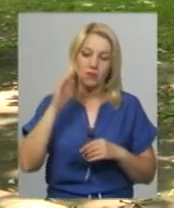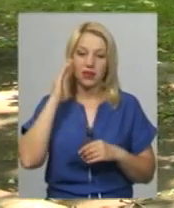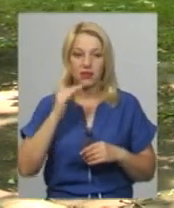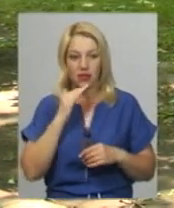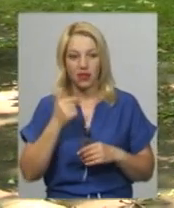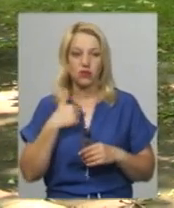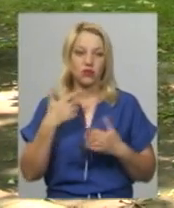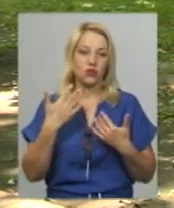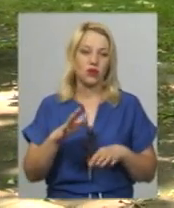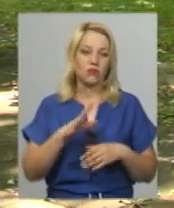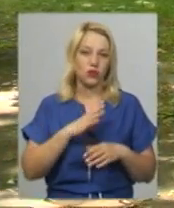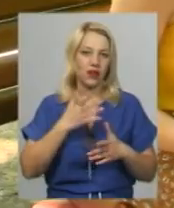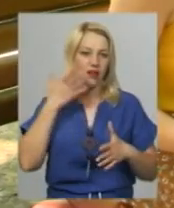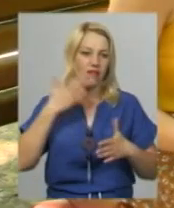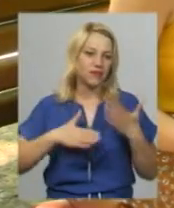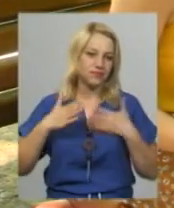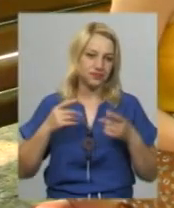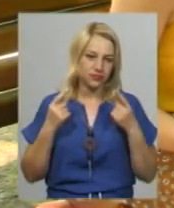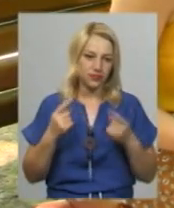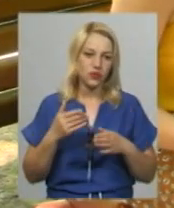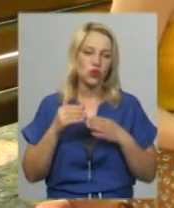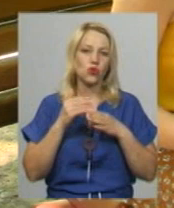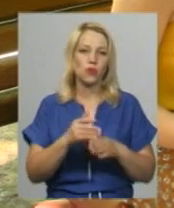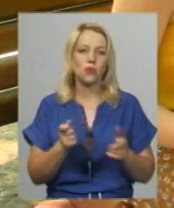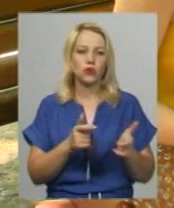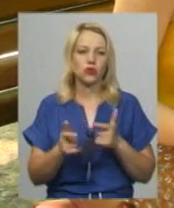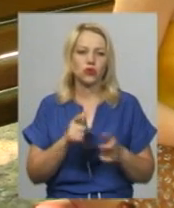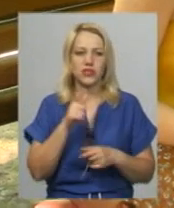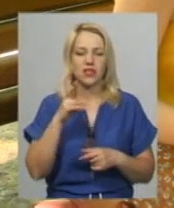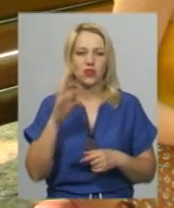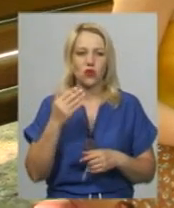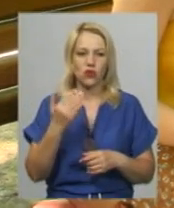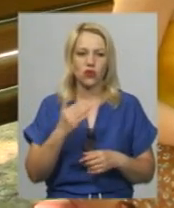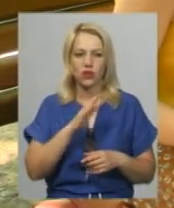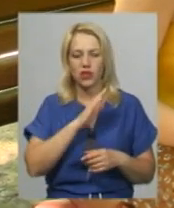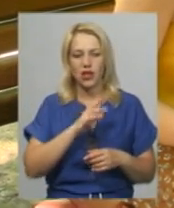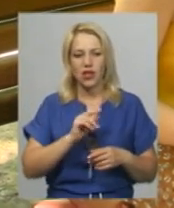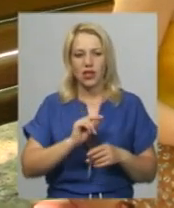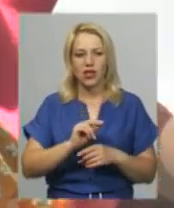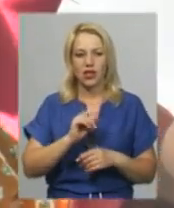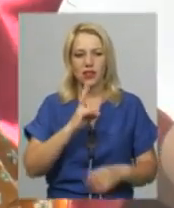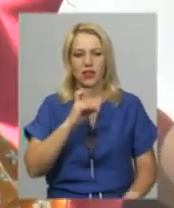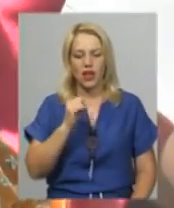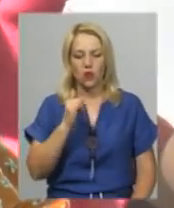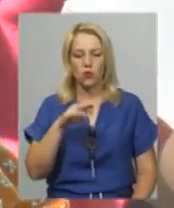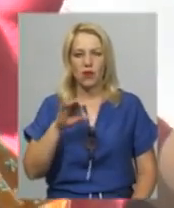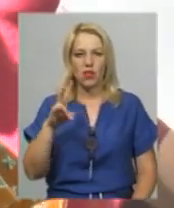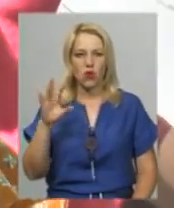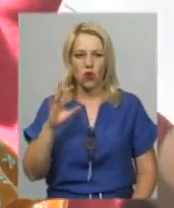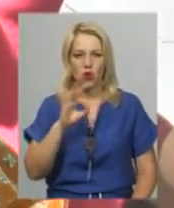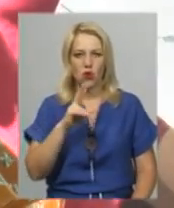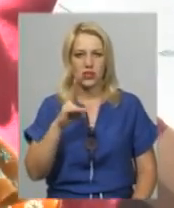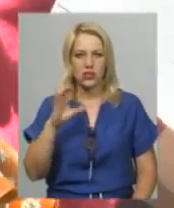така в мене була ейфорія. Допомагала об'єктовці до ЗНО її маторка-наставниця Оксана Науменко. Перед підготовки